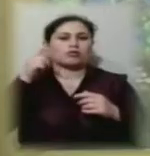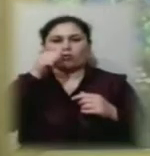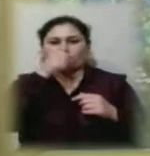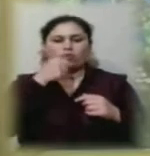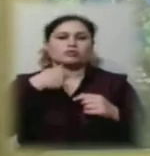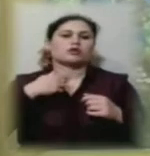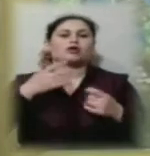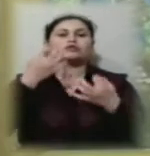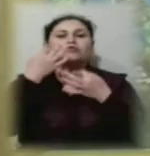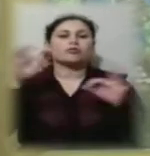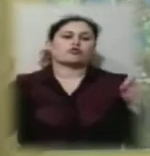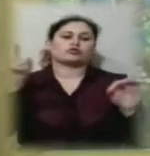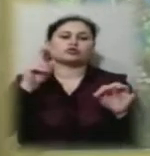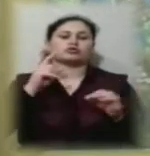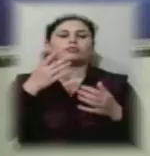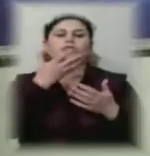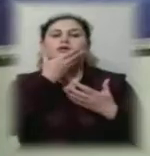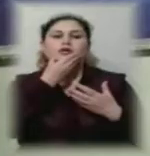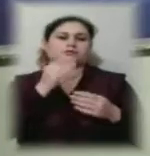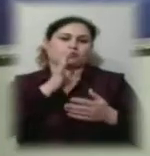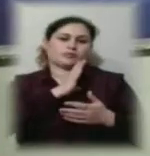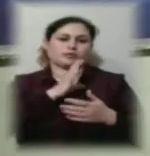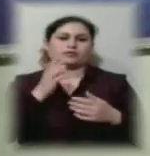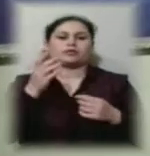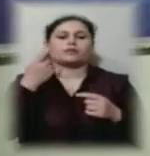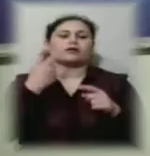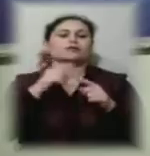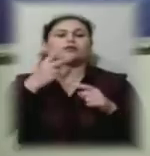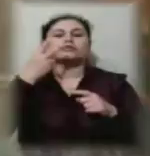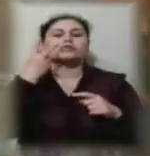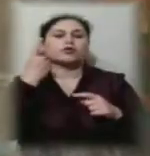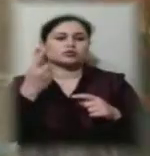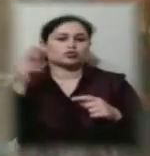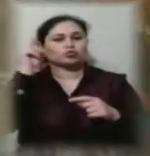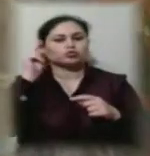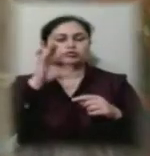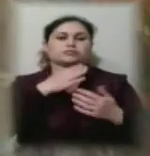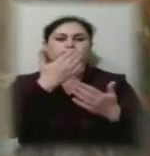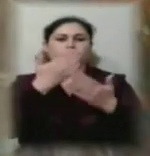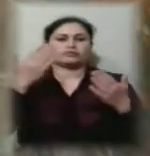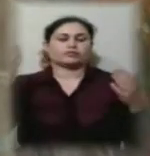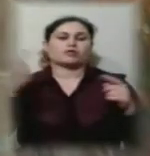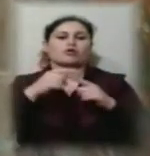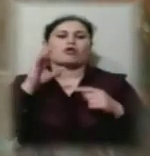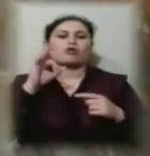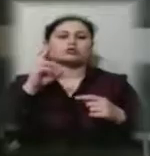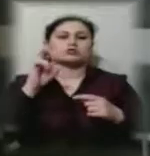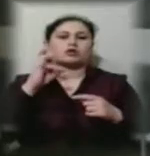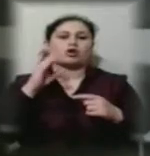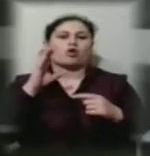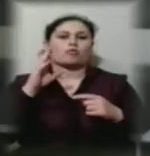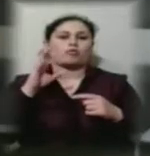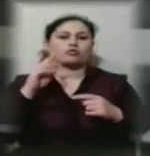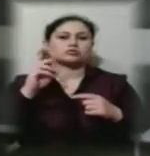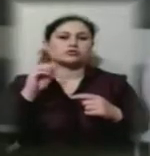Осінній вернісаж зібрав картини 21-го учня студії Оксани Оснич. Саме студія тут виставляється